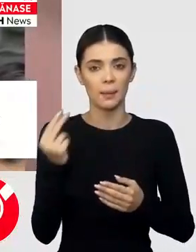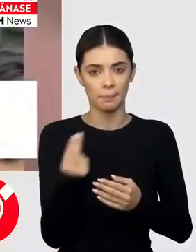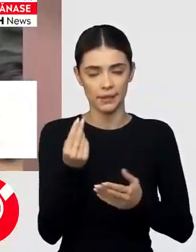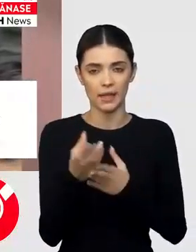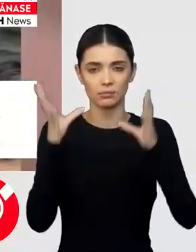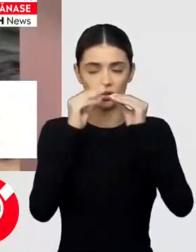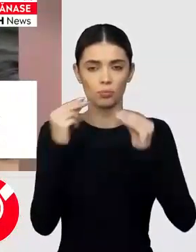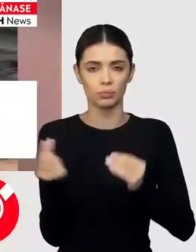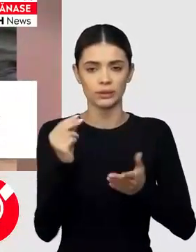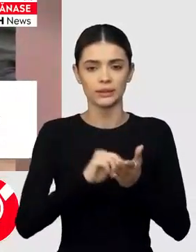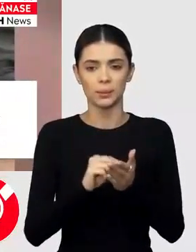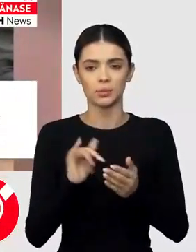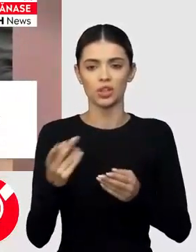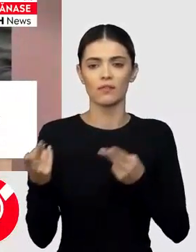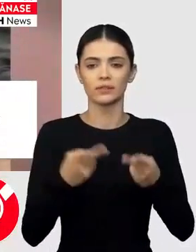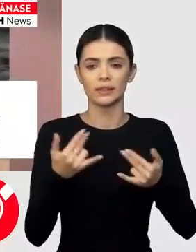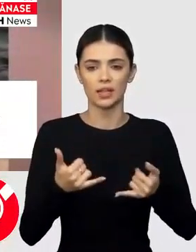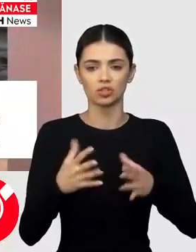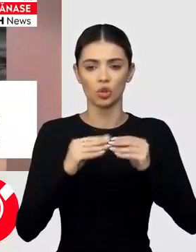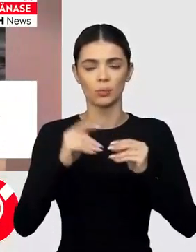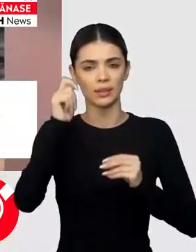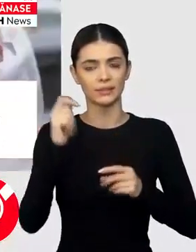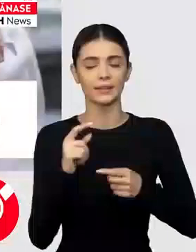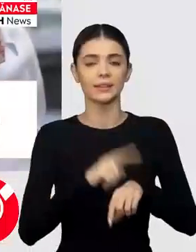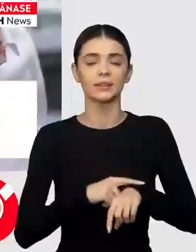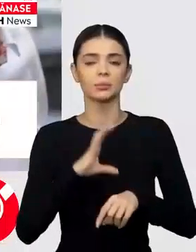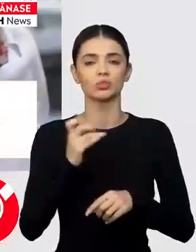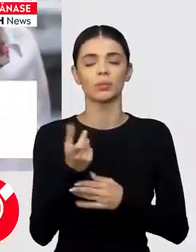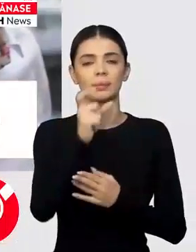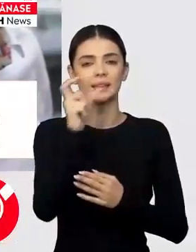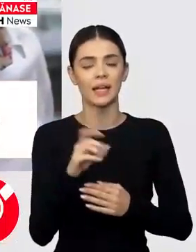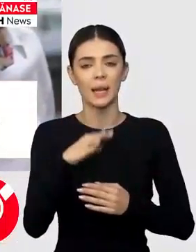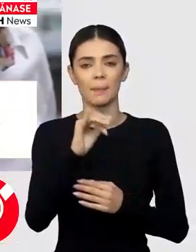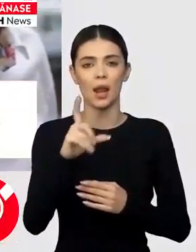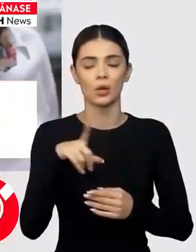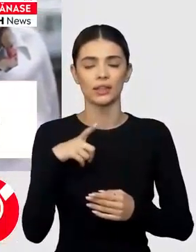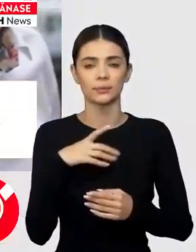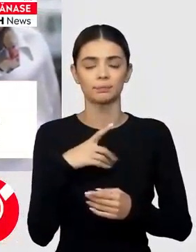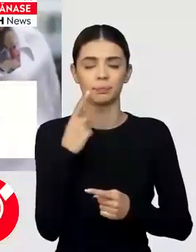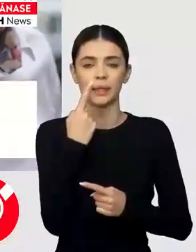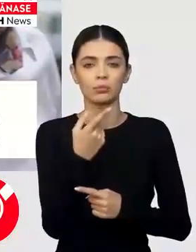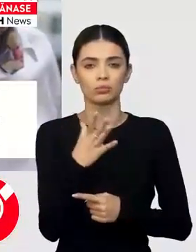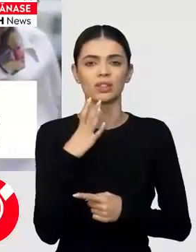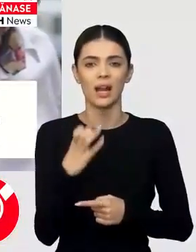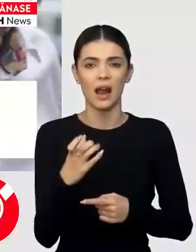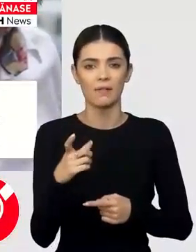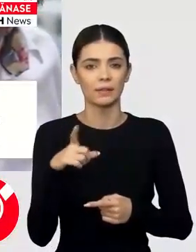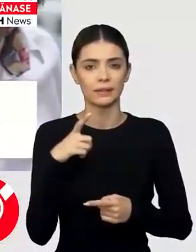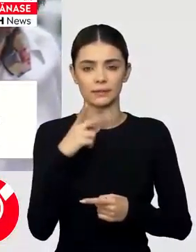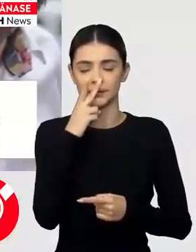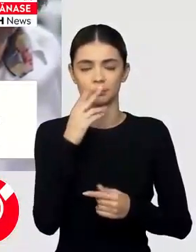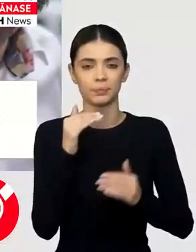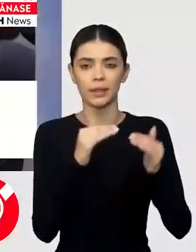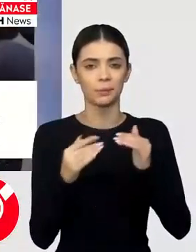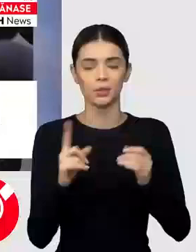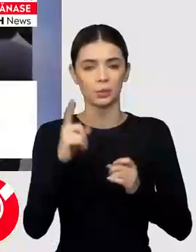revenit azi noapte în România. Asta în timpul ce la Milano este pacientul cel mai grav, care este la limită, după cum spune